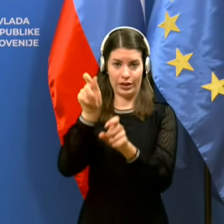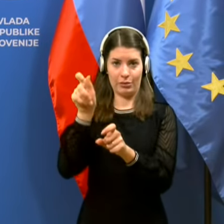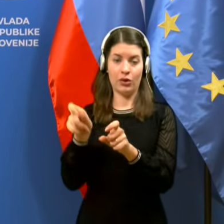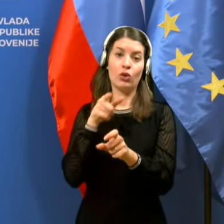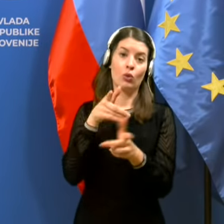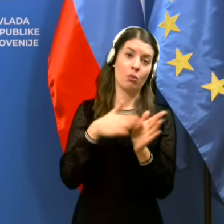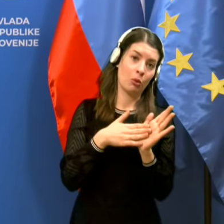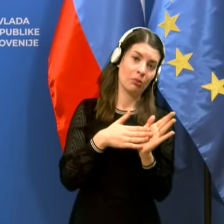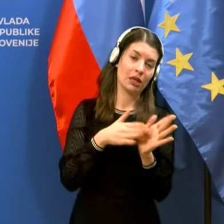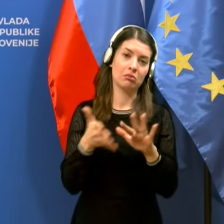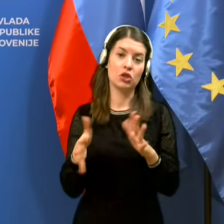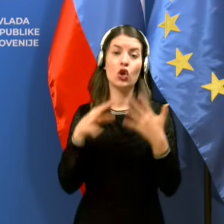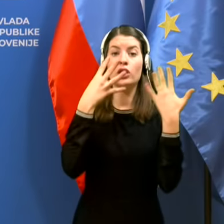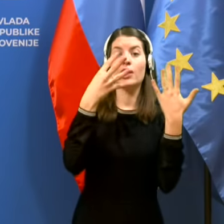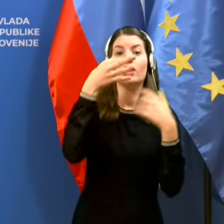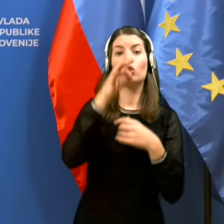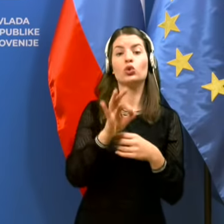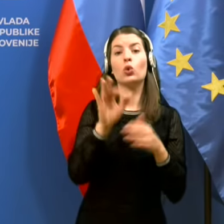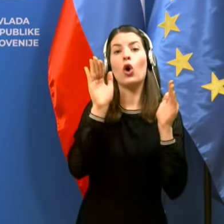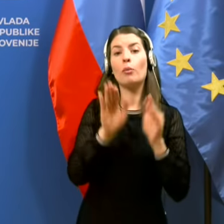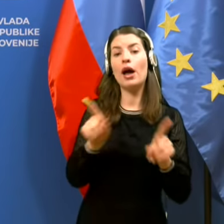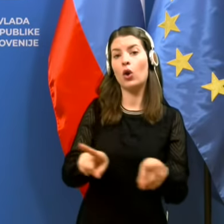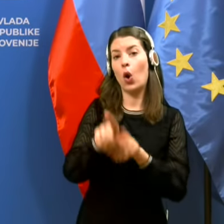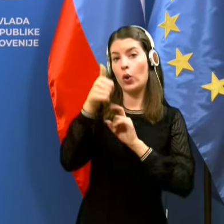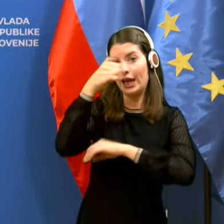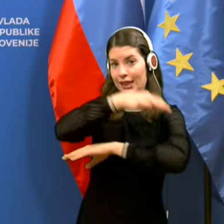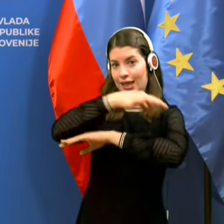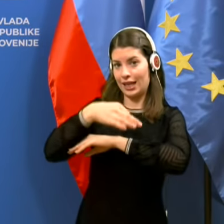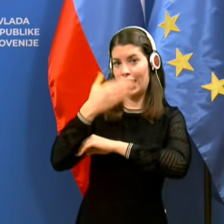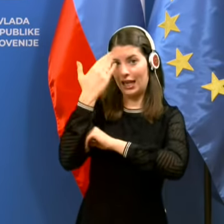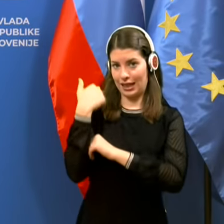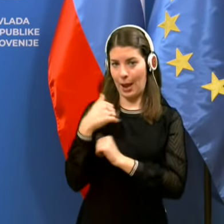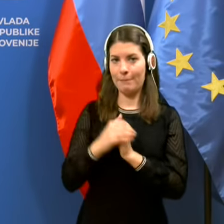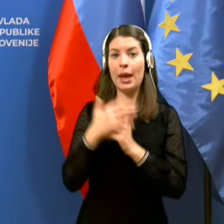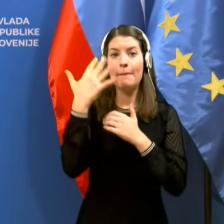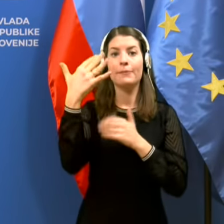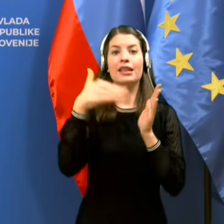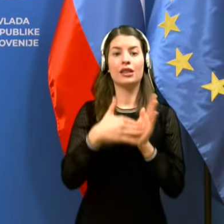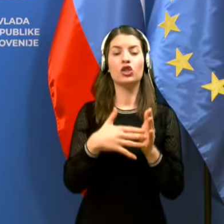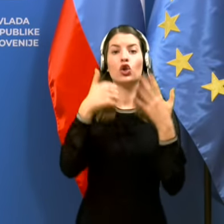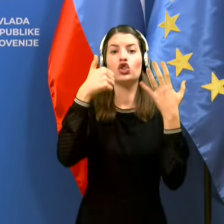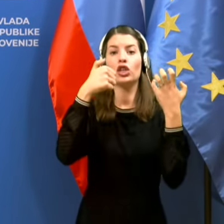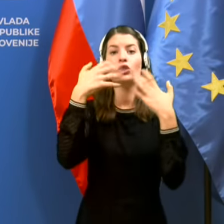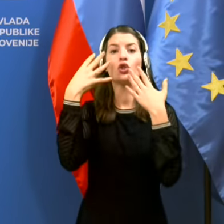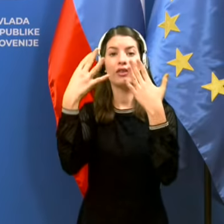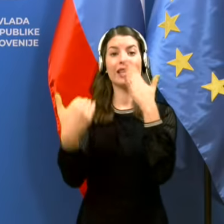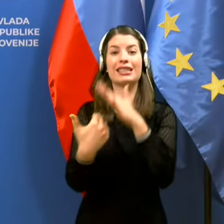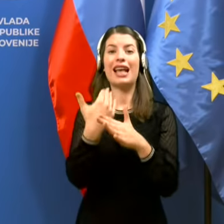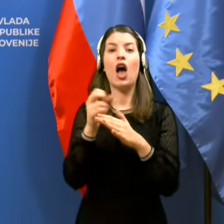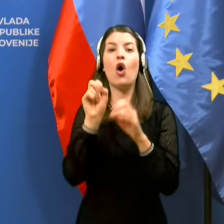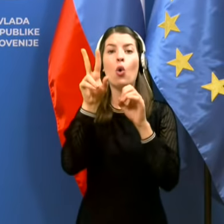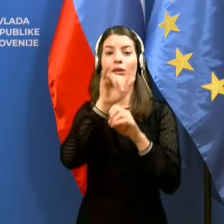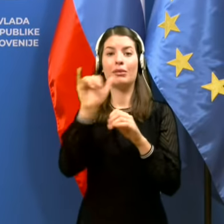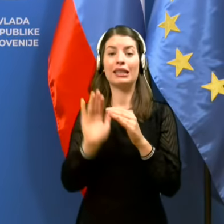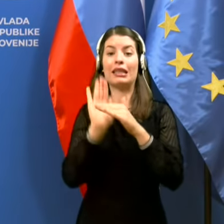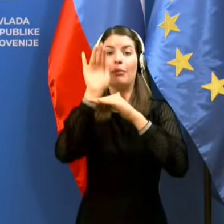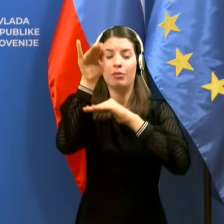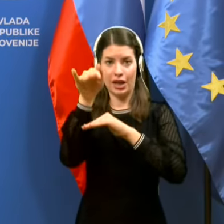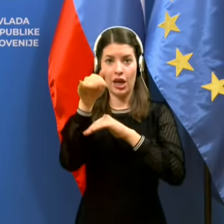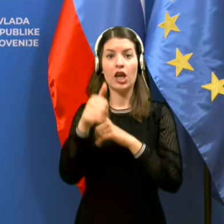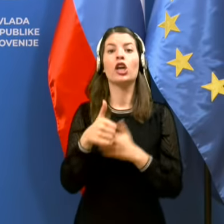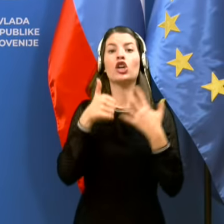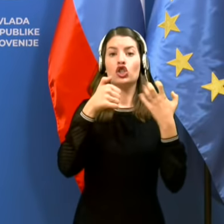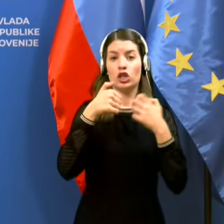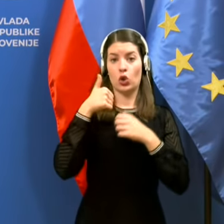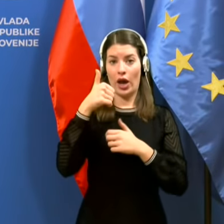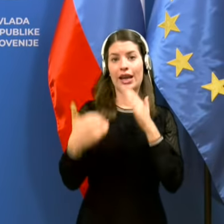slabih 9% manj, kot pa teden ni poprej, od tega 5,609 za polnoletne osebe in 6,01 za mladoletne